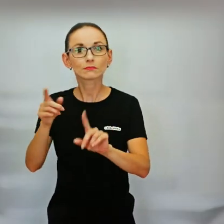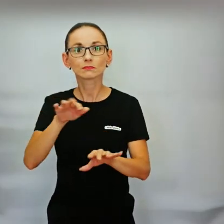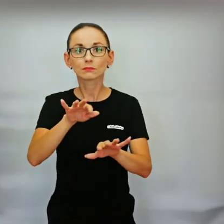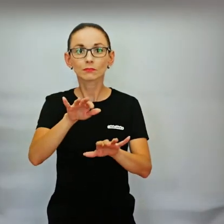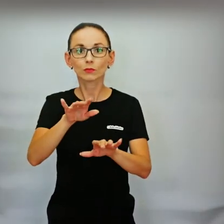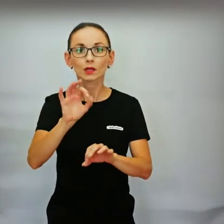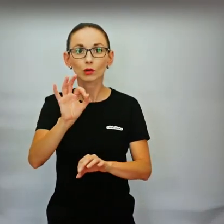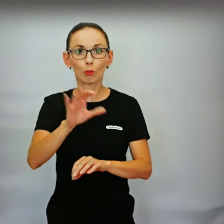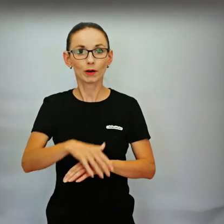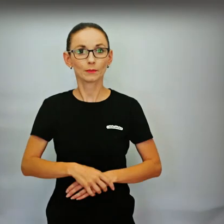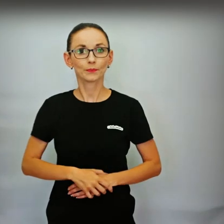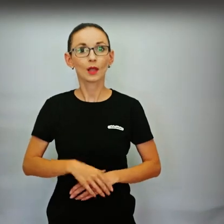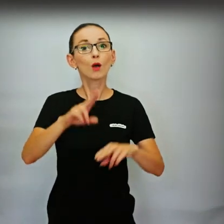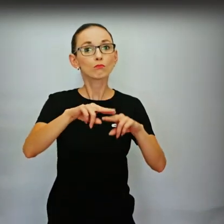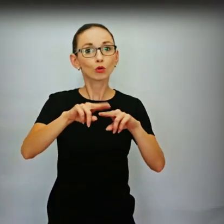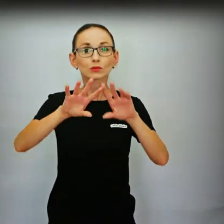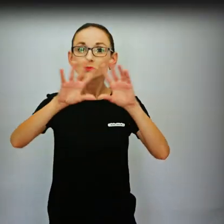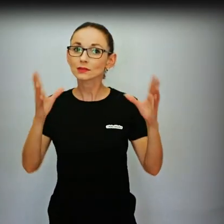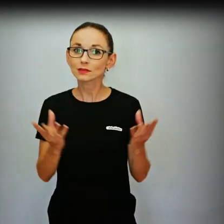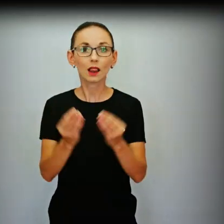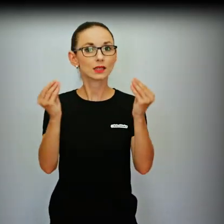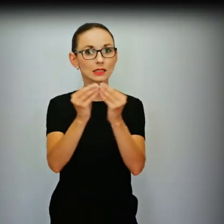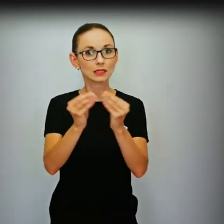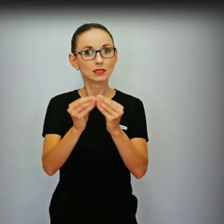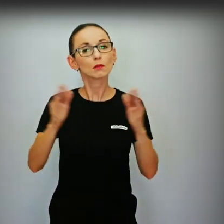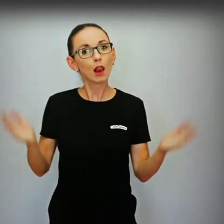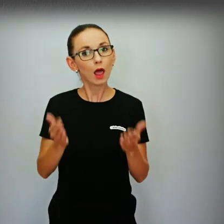podarilo nastaviť, mohlo v tom všetkom iba pomôcť.